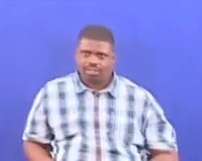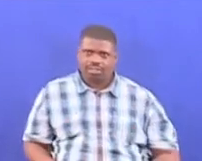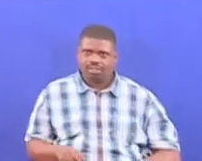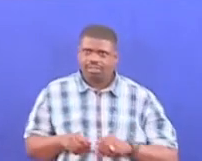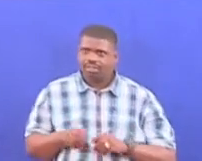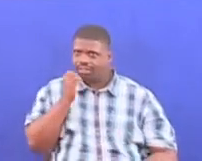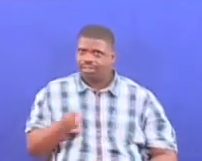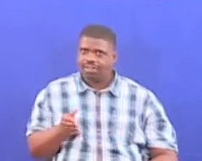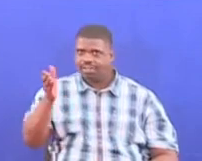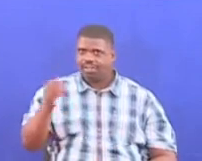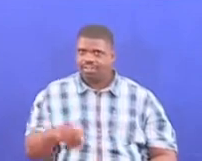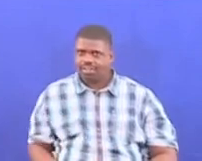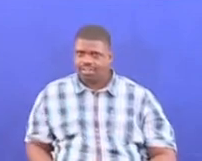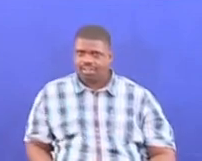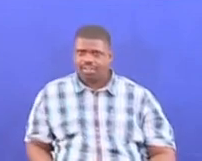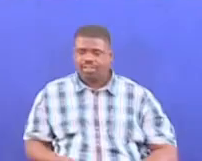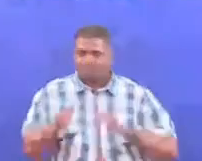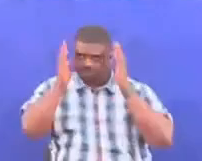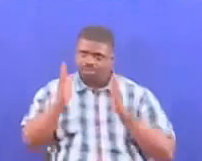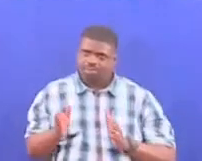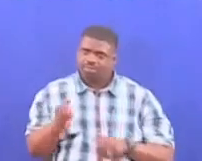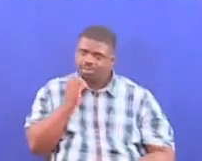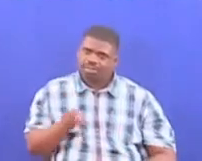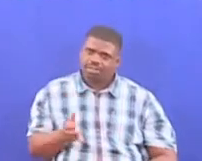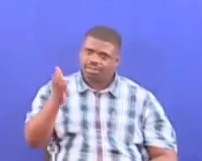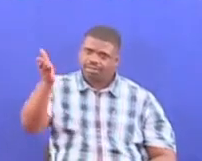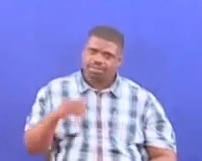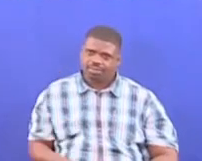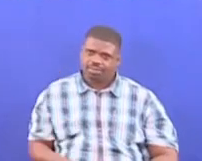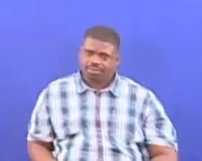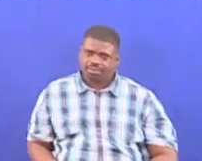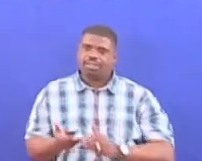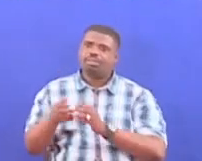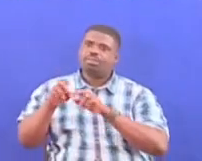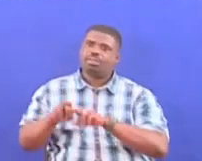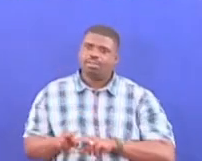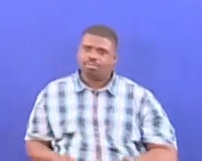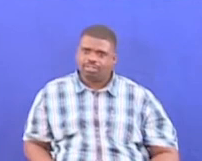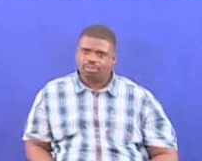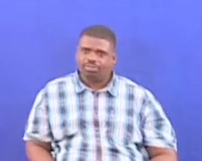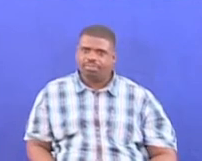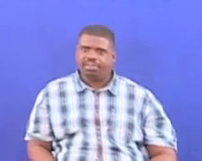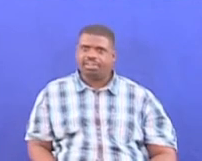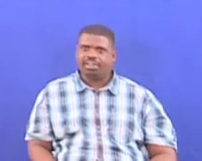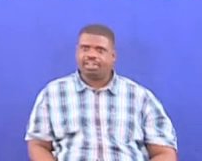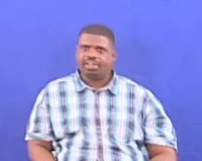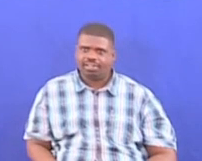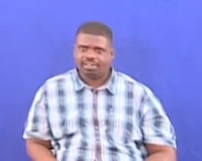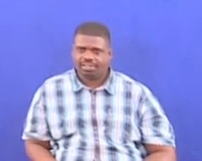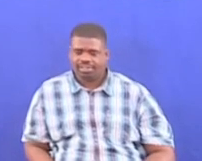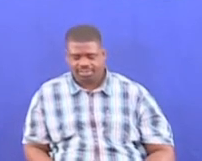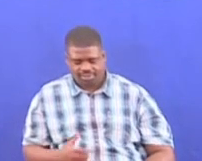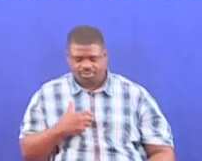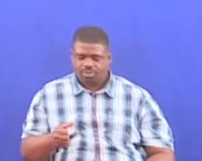lesenis, unakuwa mle. Mwishima yesta, nabu kaye? Mwishima yesta, nabu kaye? Mwishima